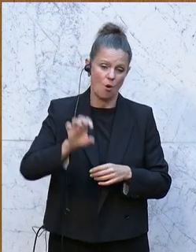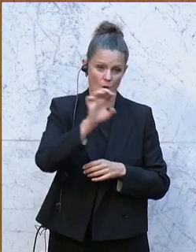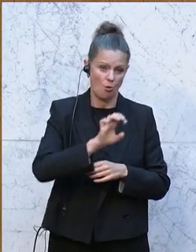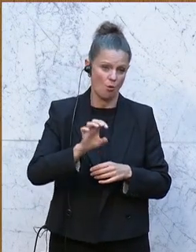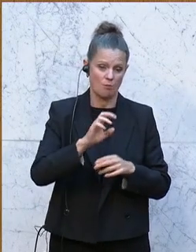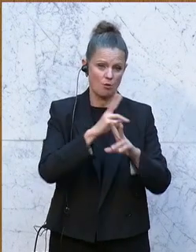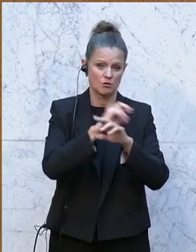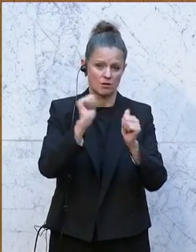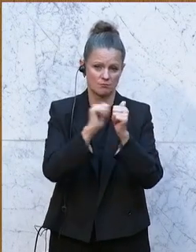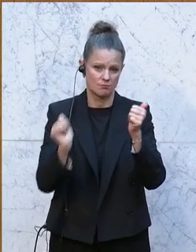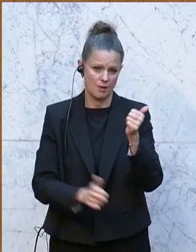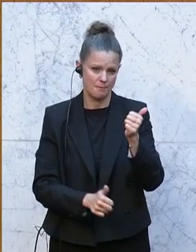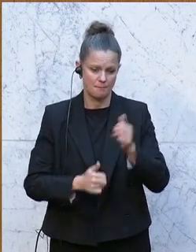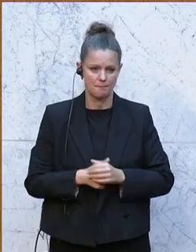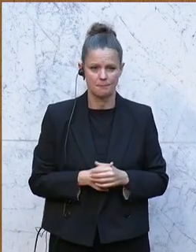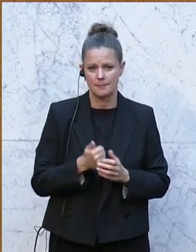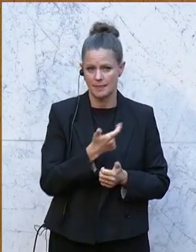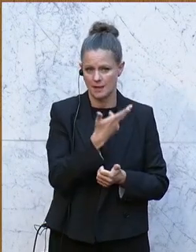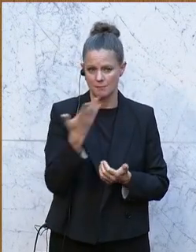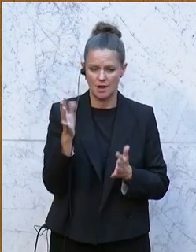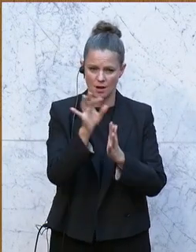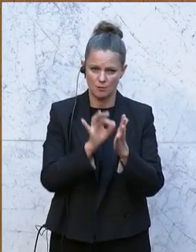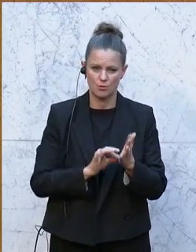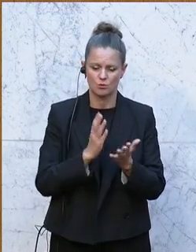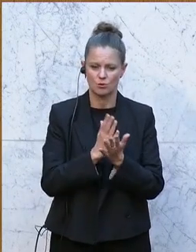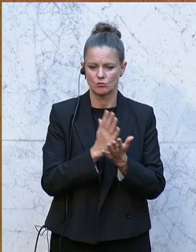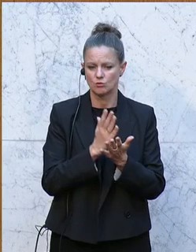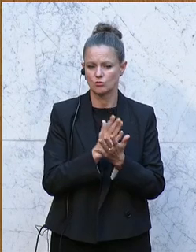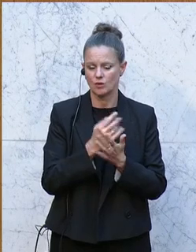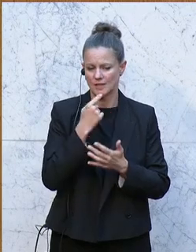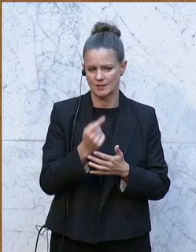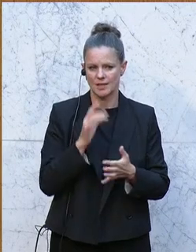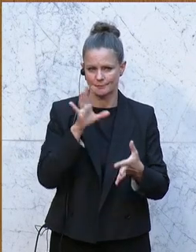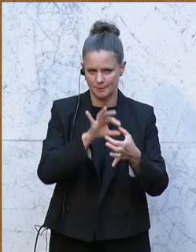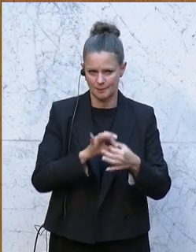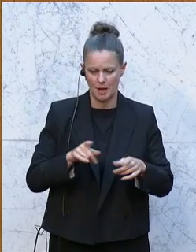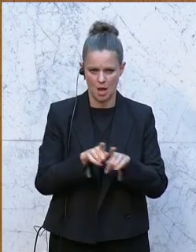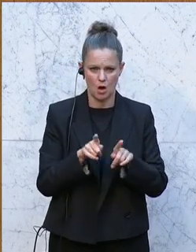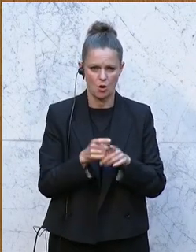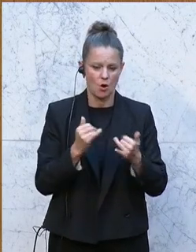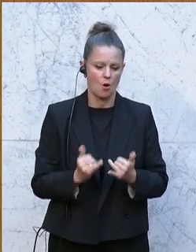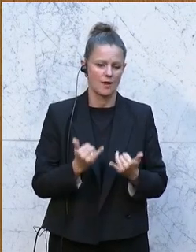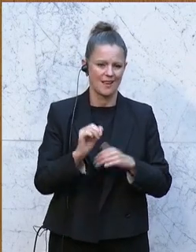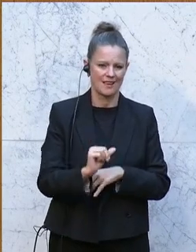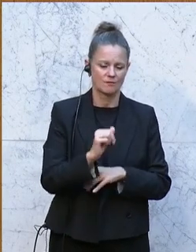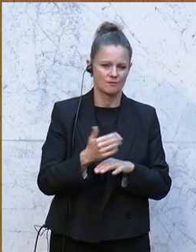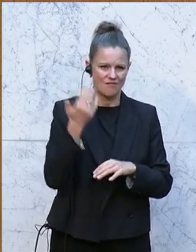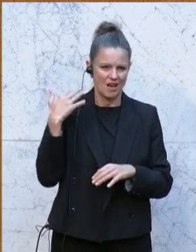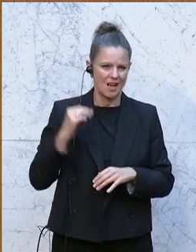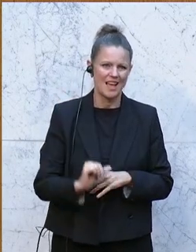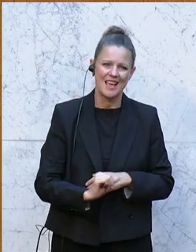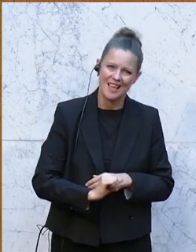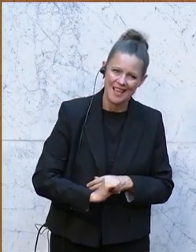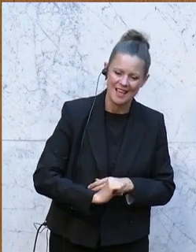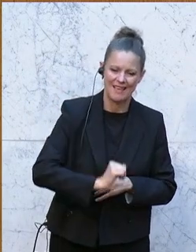Und da möchte ich jetzt schon auf ein paar Punkte eingehen, die jetzt da auch schon genannt wurden. Ich habe in meiner allerersten Rede hier im Hohen Haus gesprochen zum NECB,